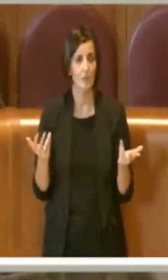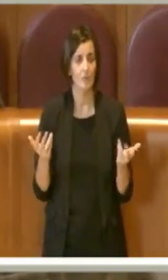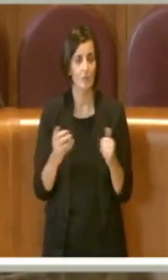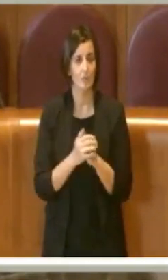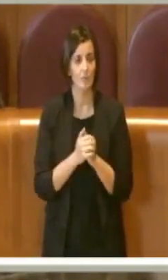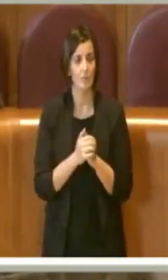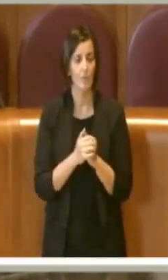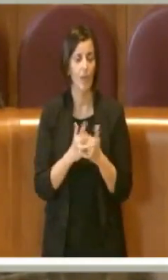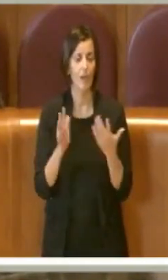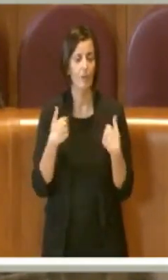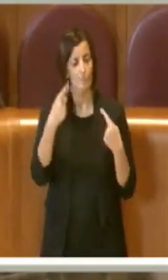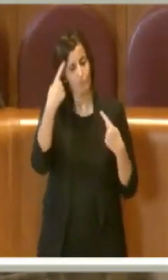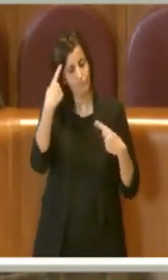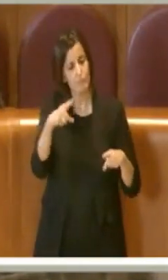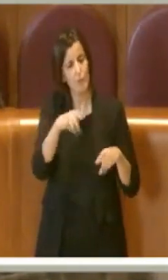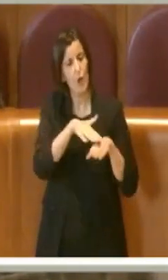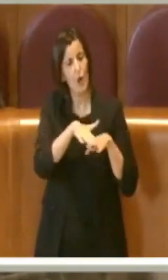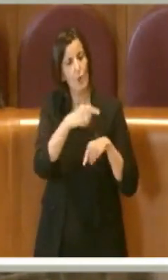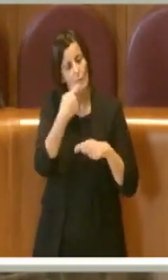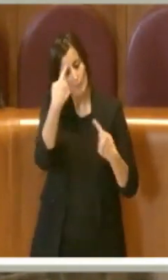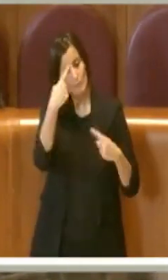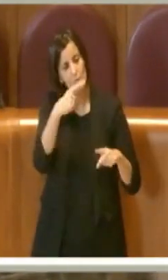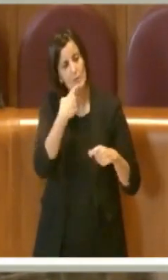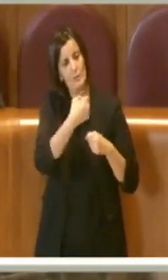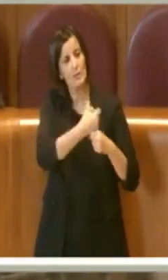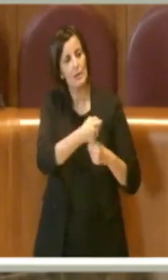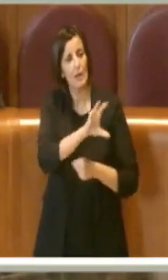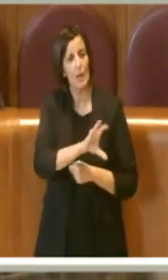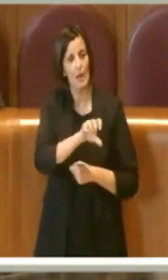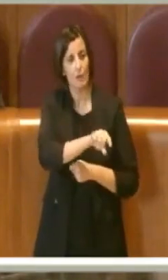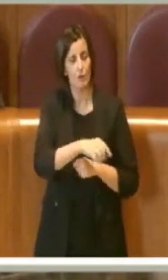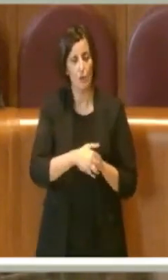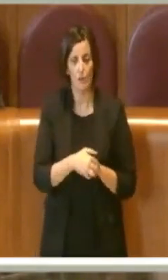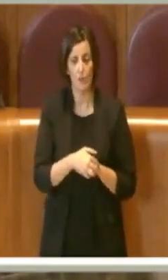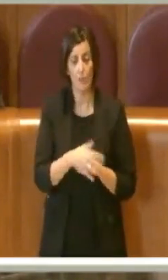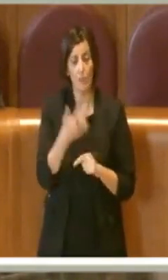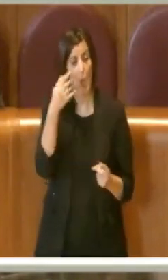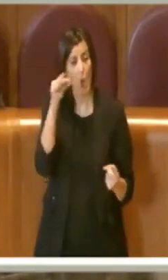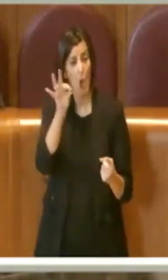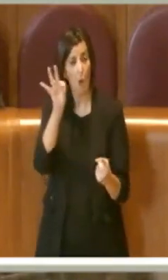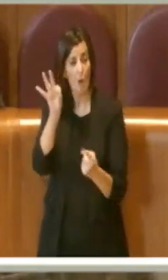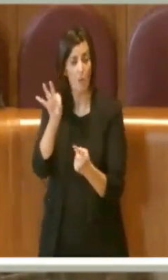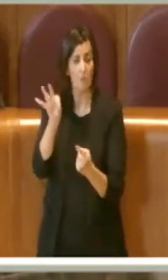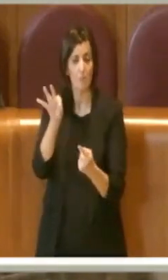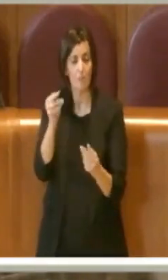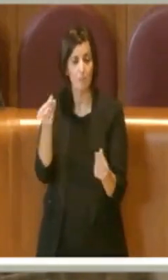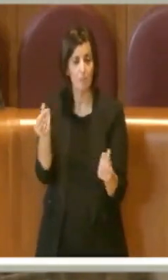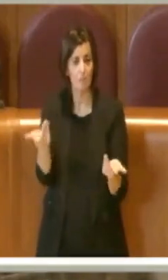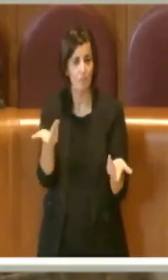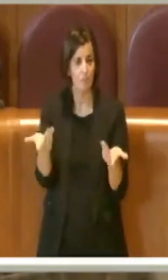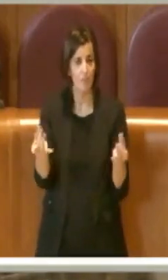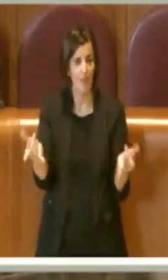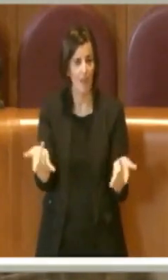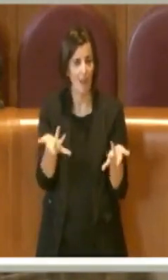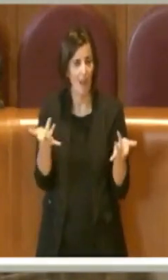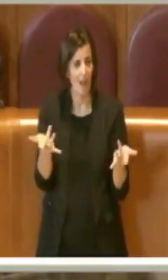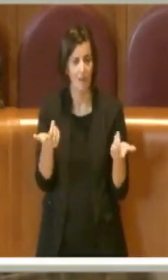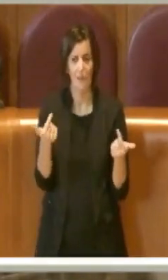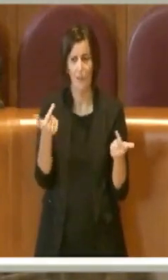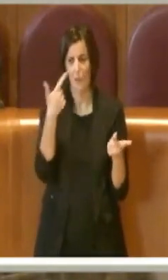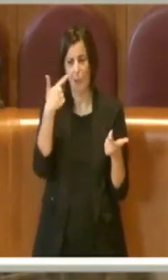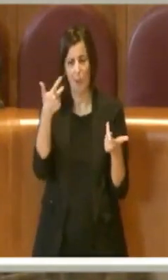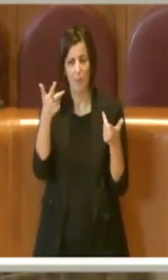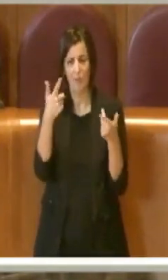di competenza della Regione. Gli obiettivi sono vaghi, sono richiami,